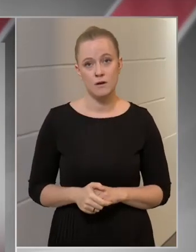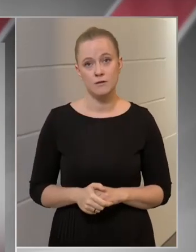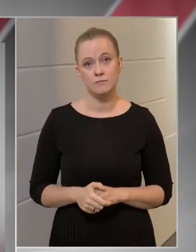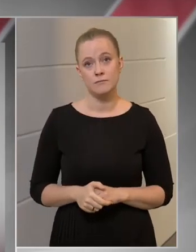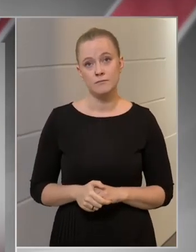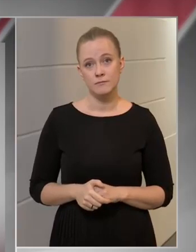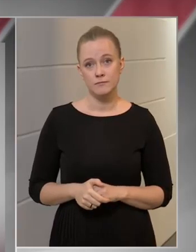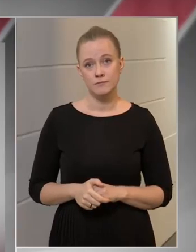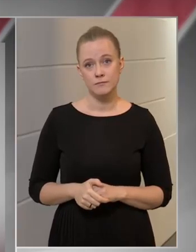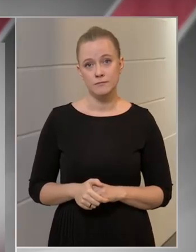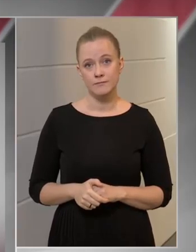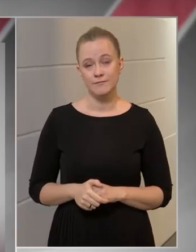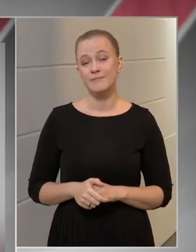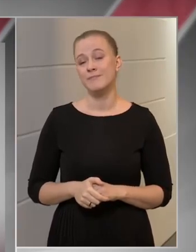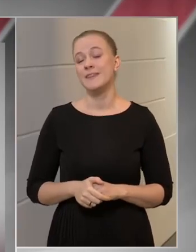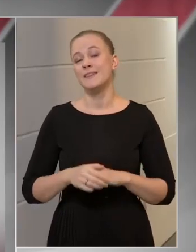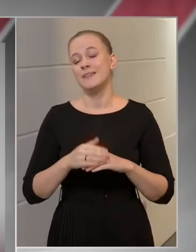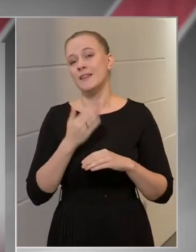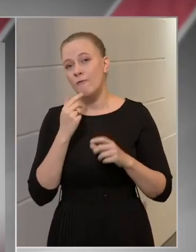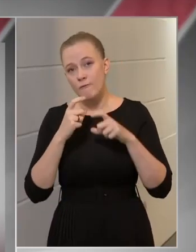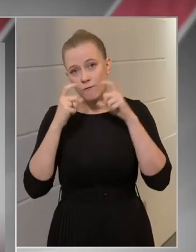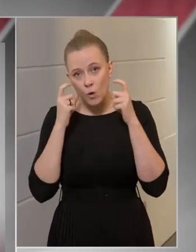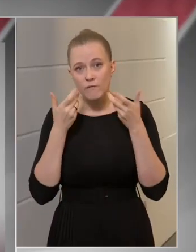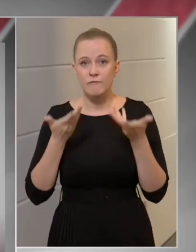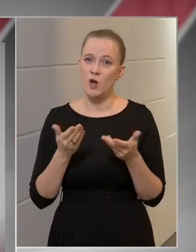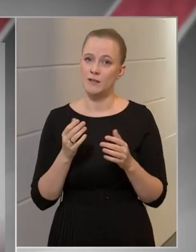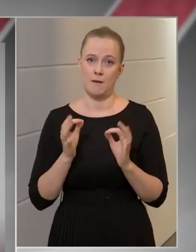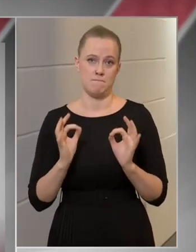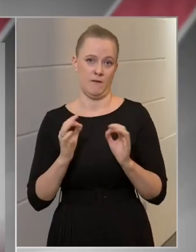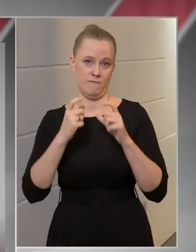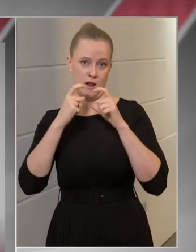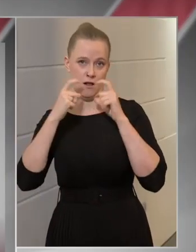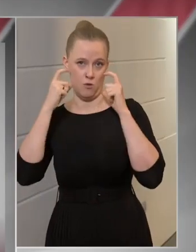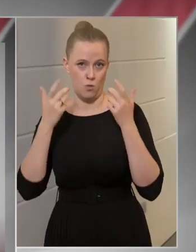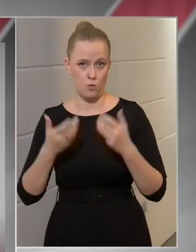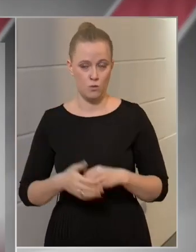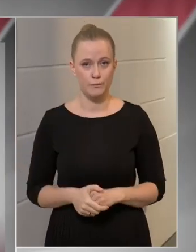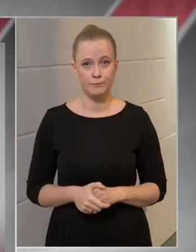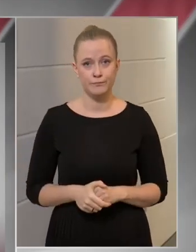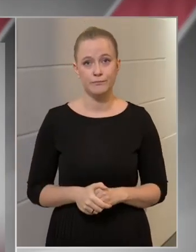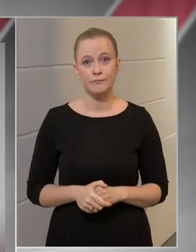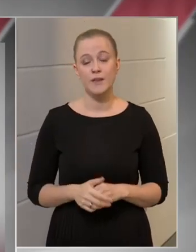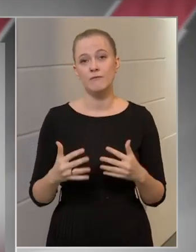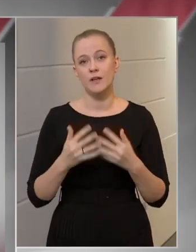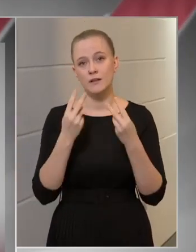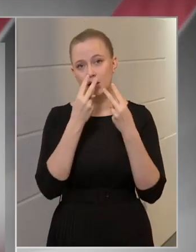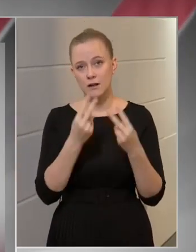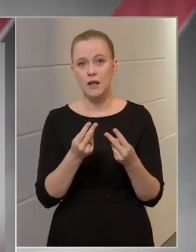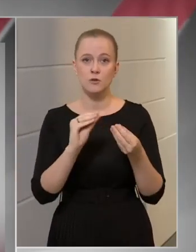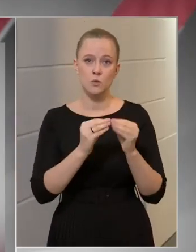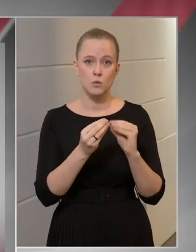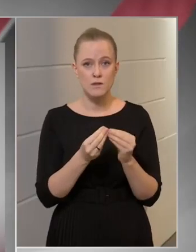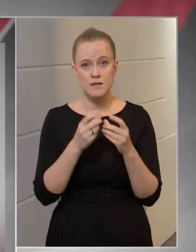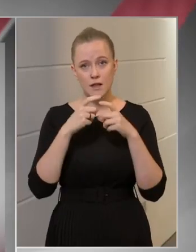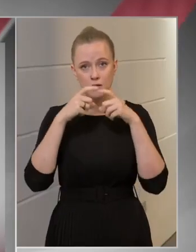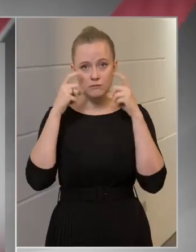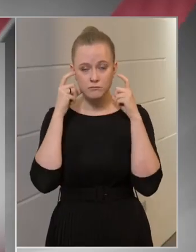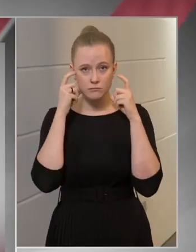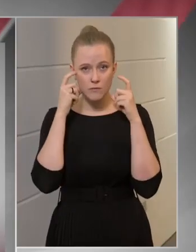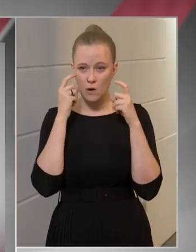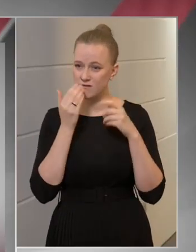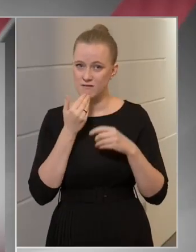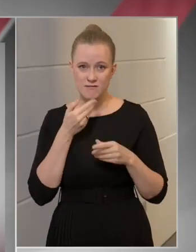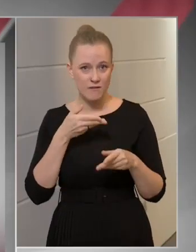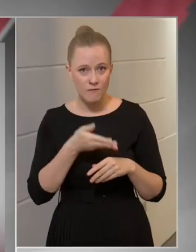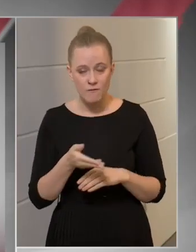nem vagy nem megfelelő módon viselték a maszkot. A vendéglátó üzletekben a maszkviselési kötelezettség figyelmen kívül